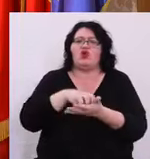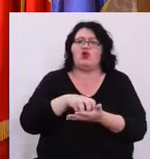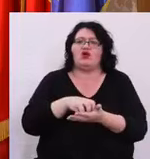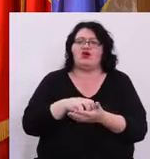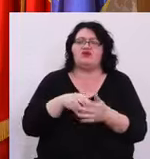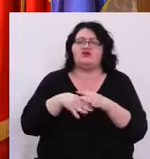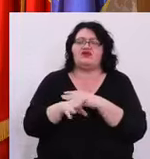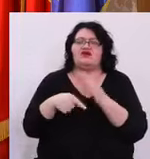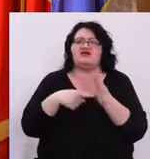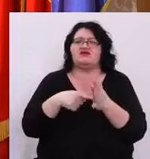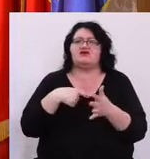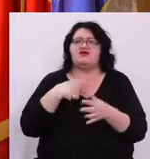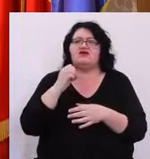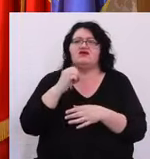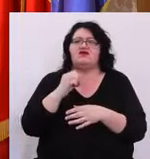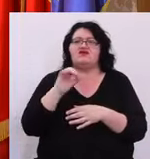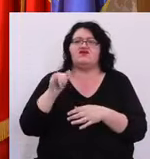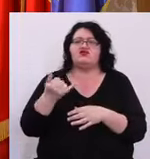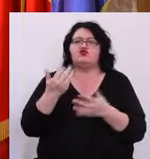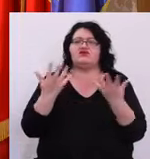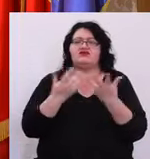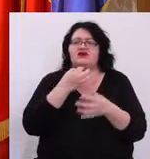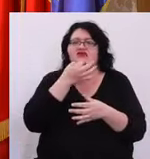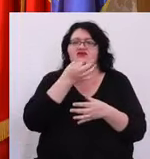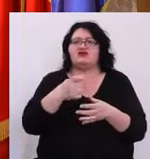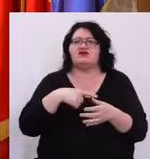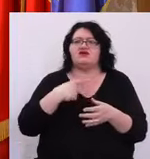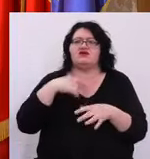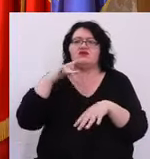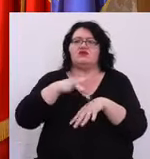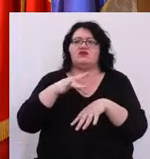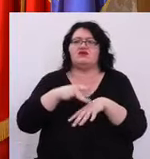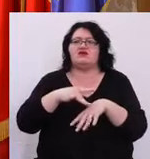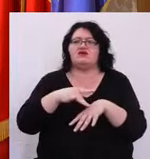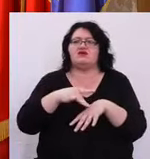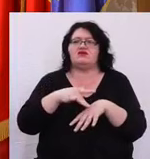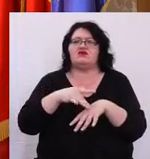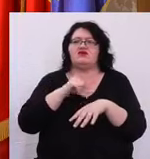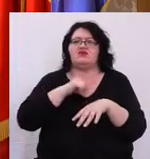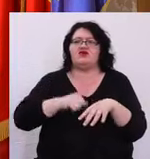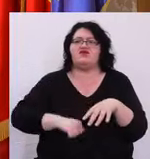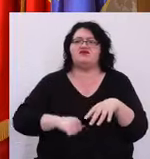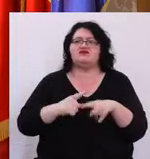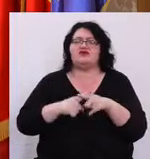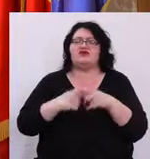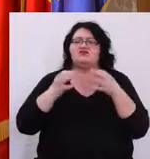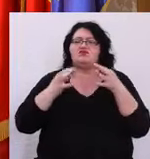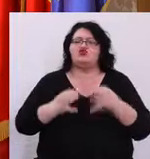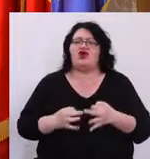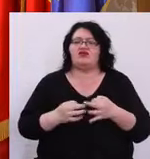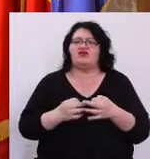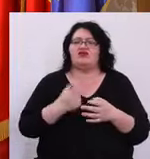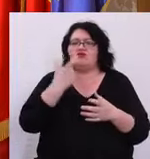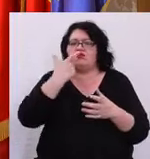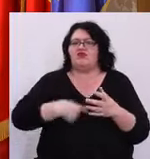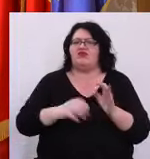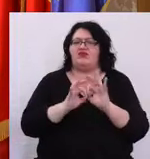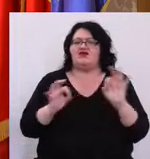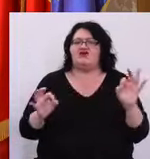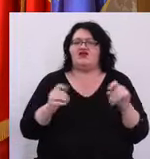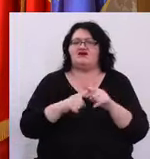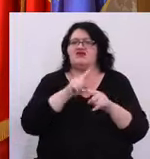Printre ei se numără și Octavian Jurma Despre care ați afirmat că este un medic cu o reputație profesională și etică impecabilă